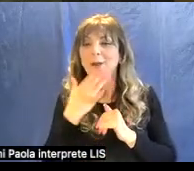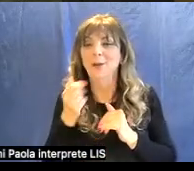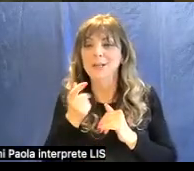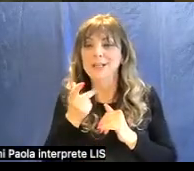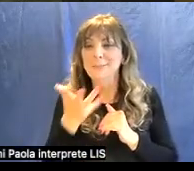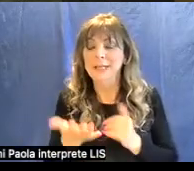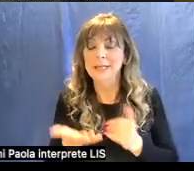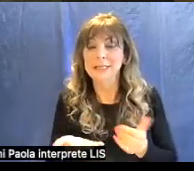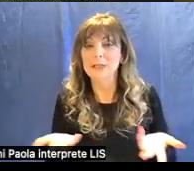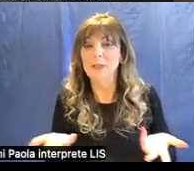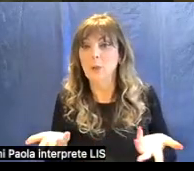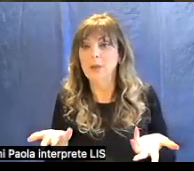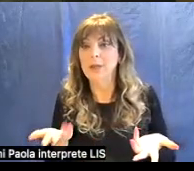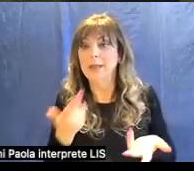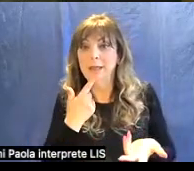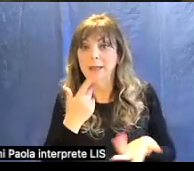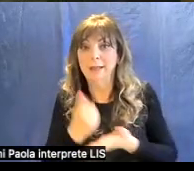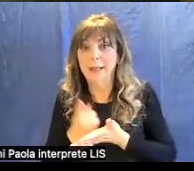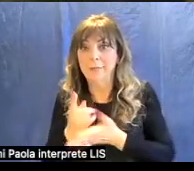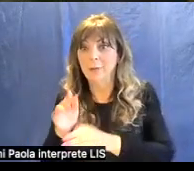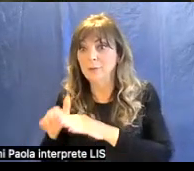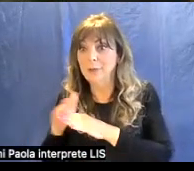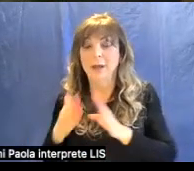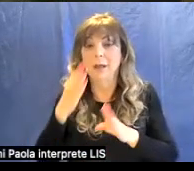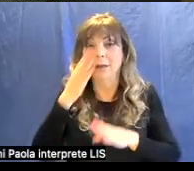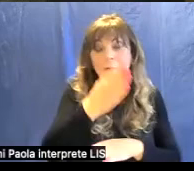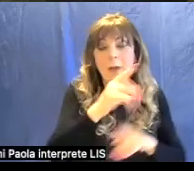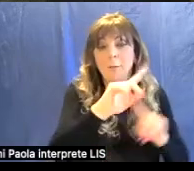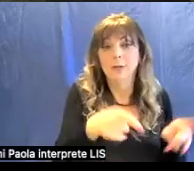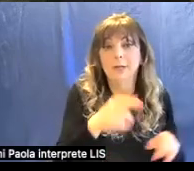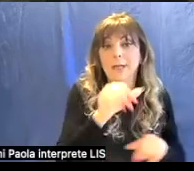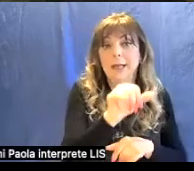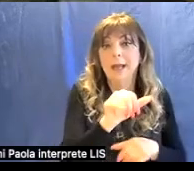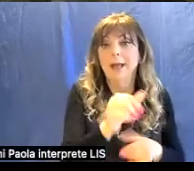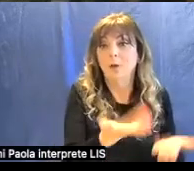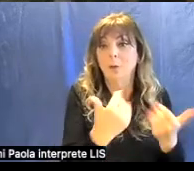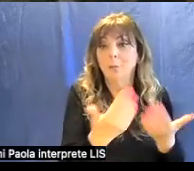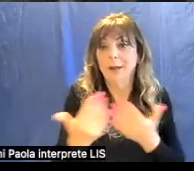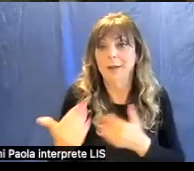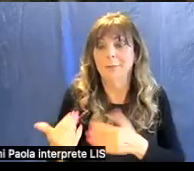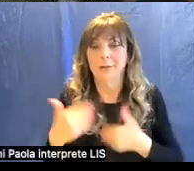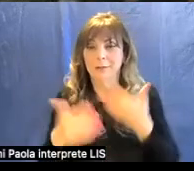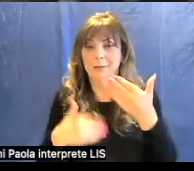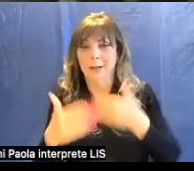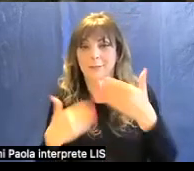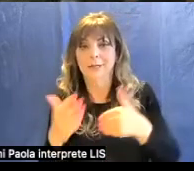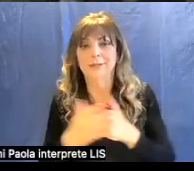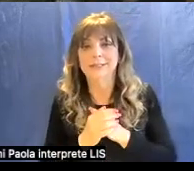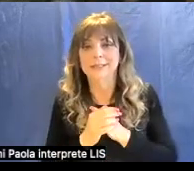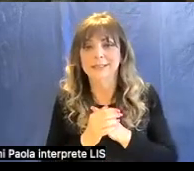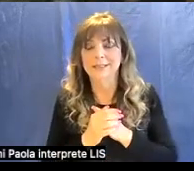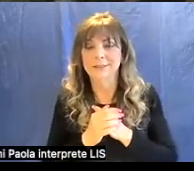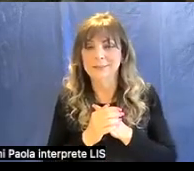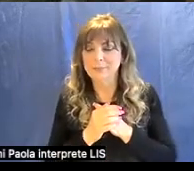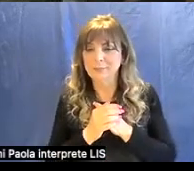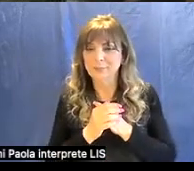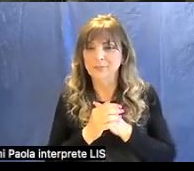comprati anche dagli dagli speciali vado avanti perché non vorrei andare troppo oltre ecco